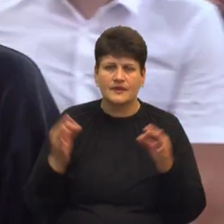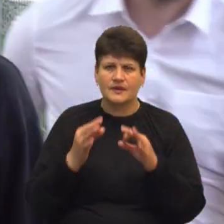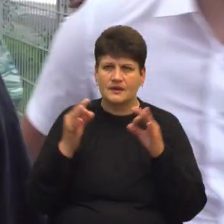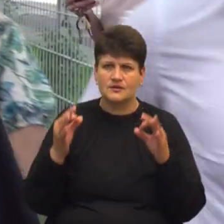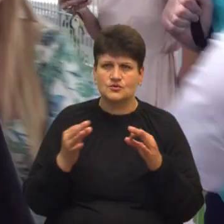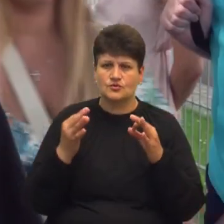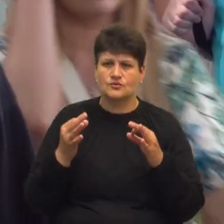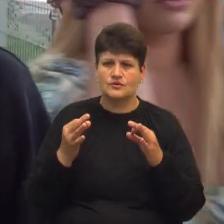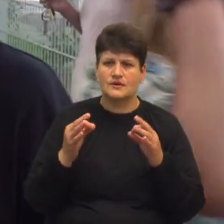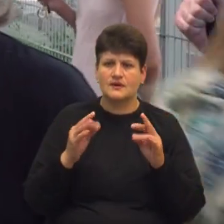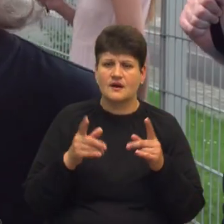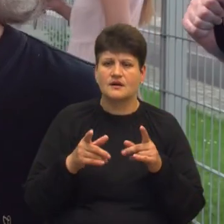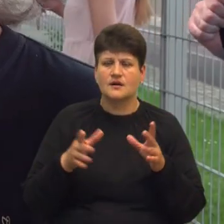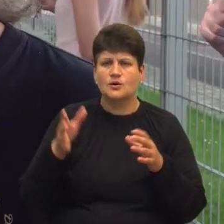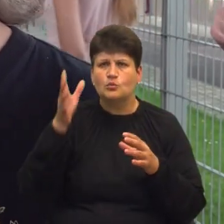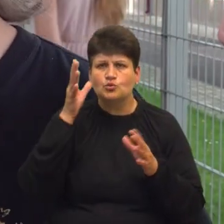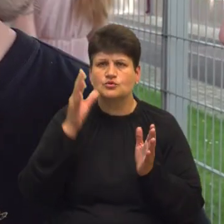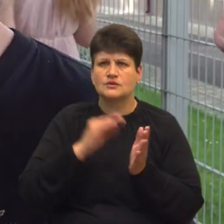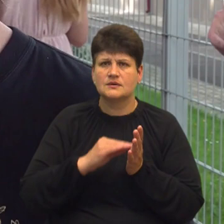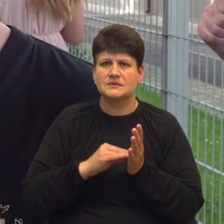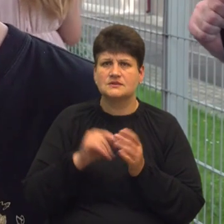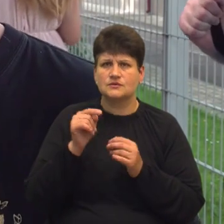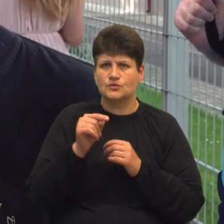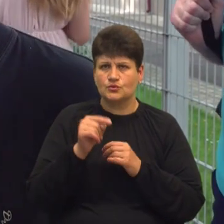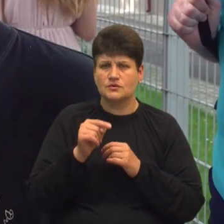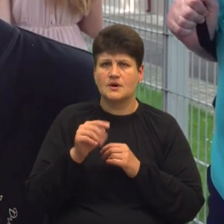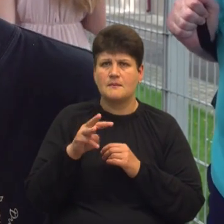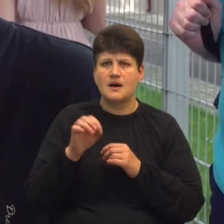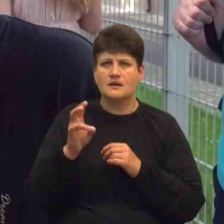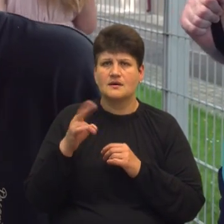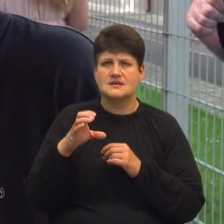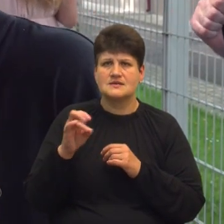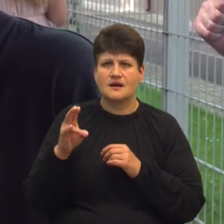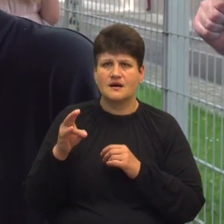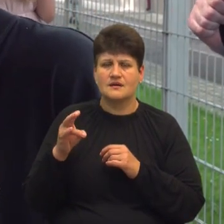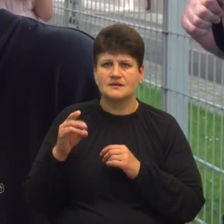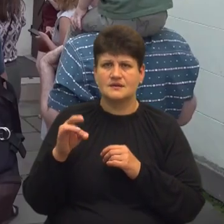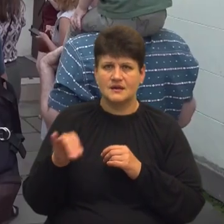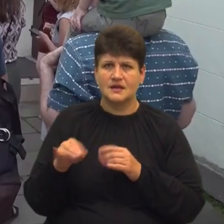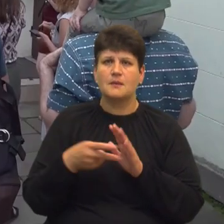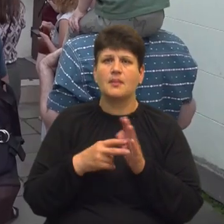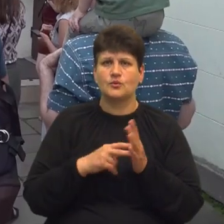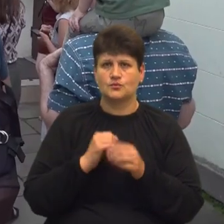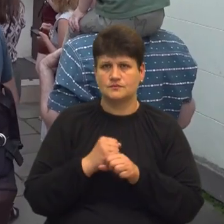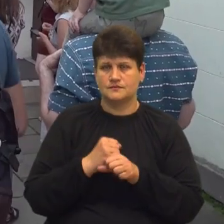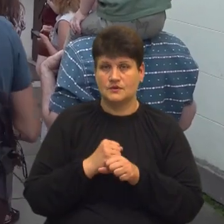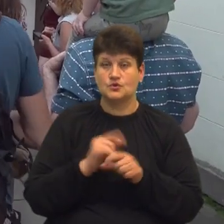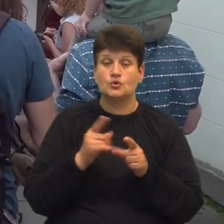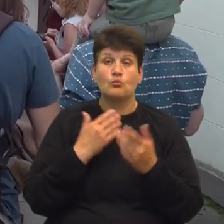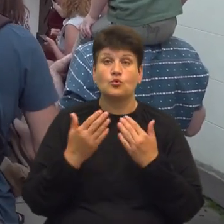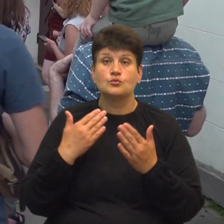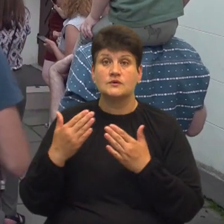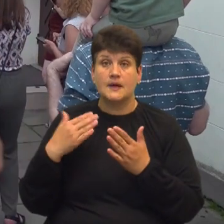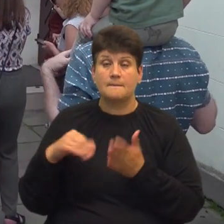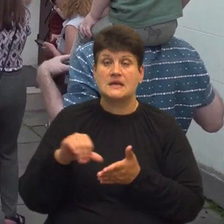мудро обізвано, оці шпаківні мансардні вікна, які плануються. Щоб поспілкуватися з